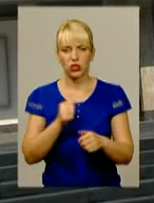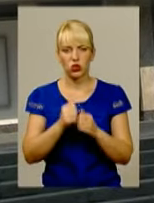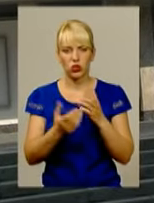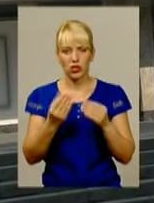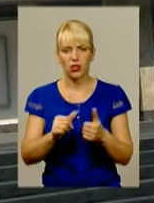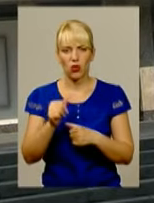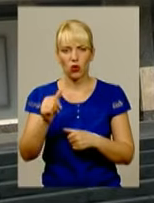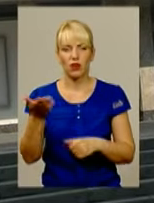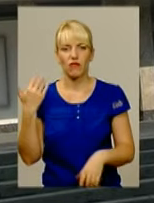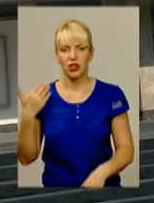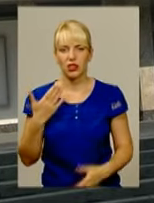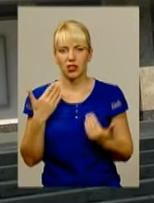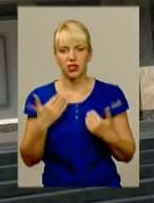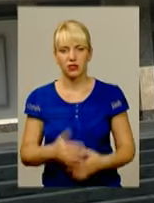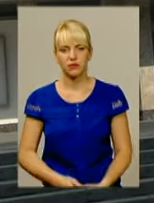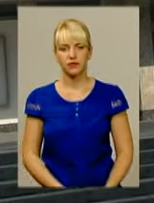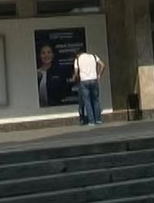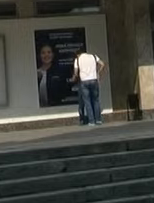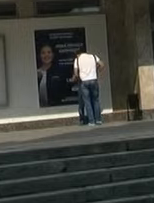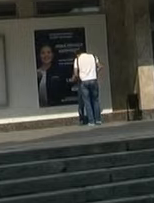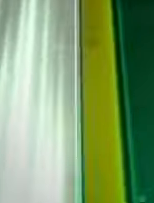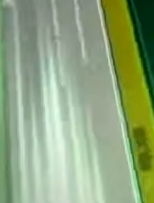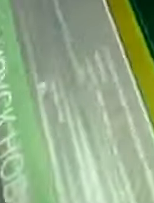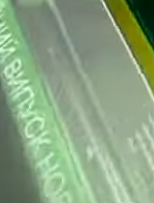Денисенко, Андрій Лазарук, для інформаційного випуску.